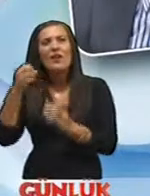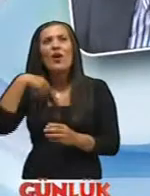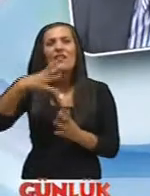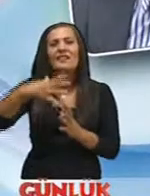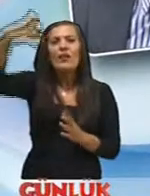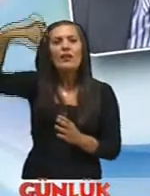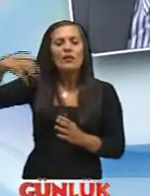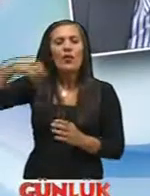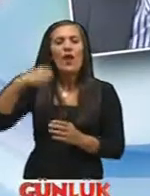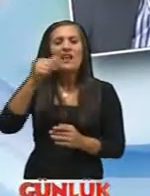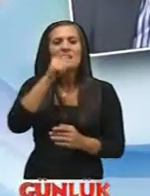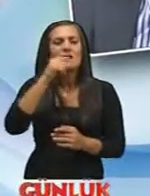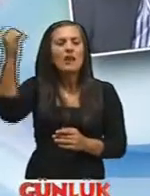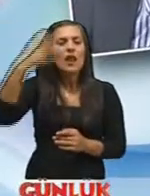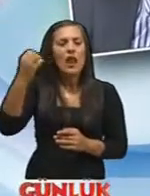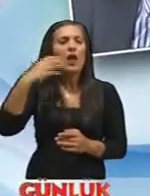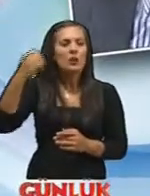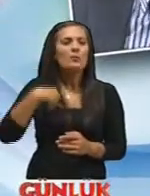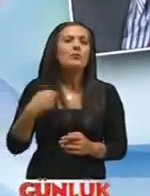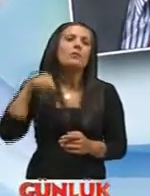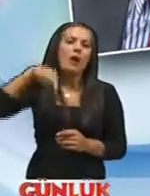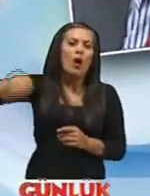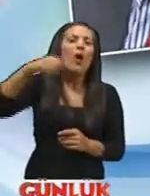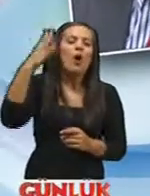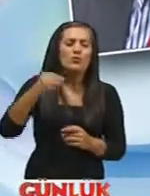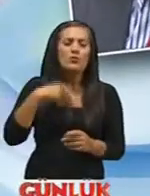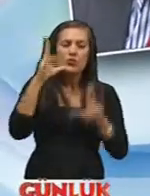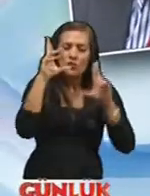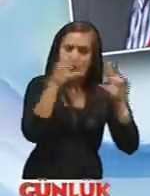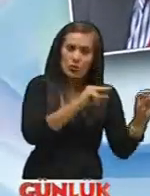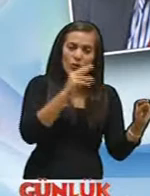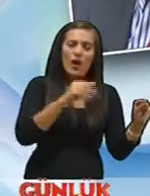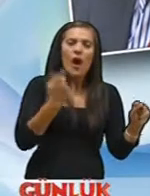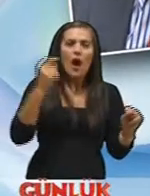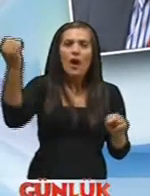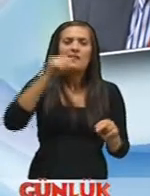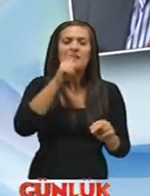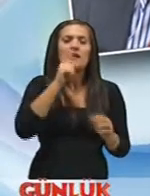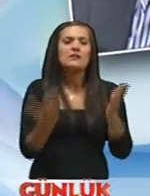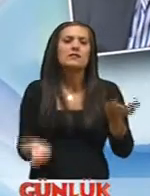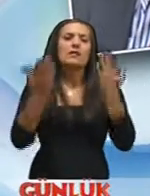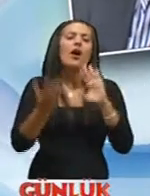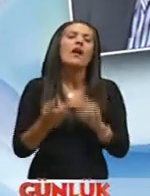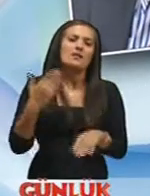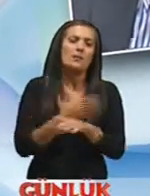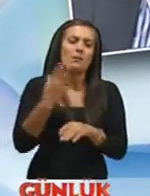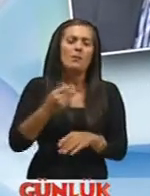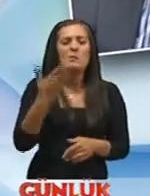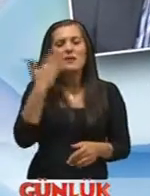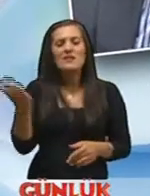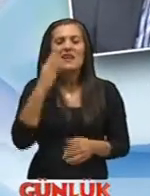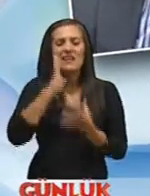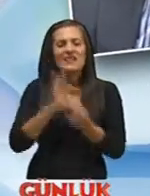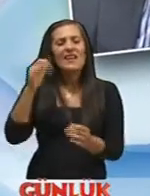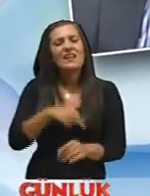o alarmla bizi uyaracaktır uyuyakalmışsak bile uyanma imkanı doğuracaktır mesela insanlar genelde